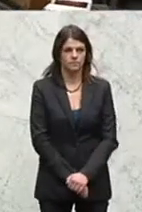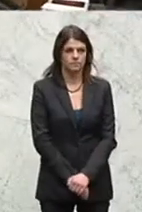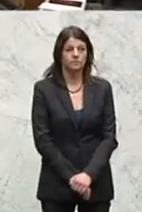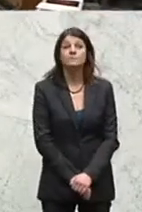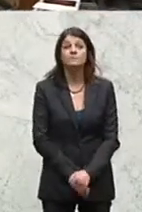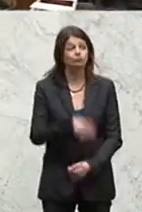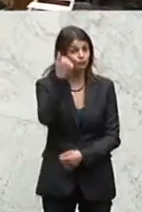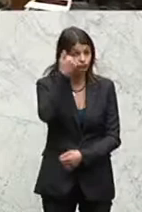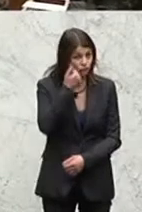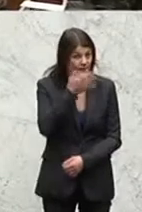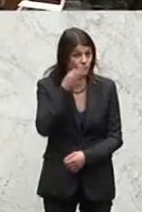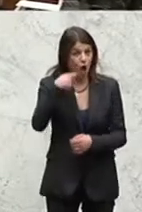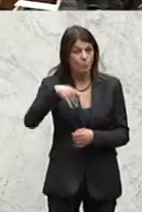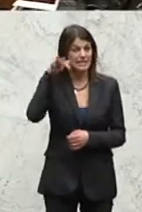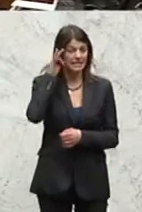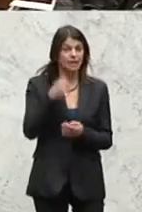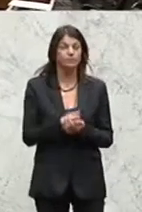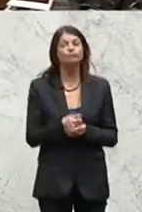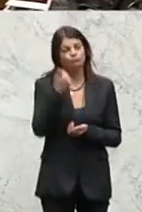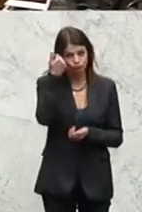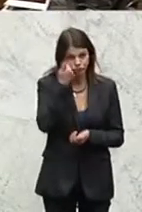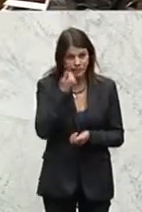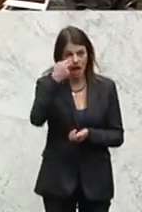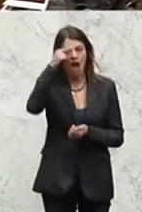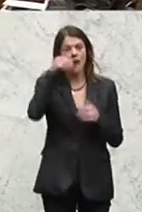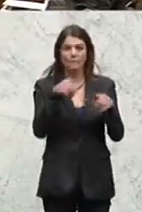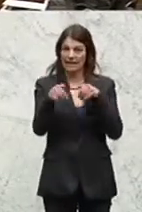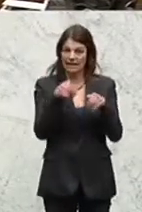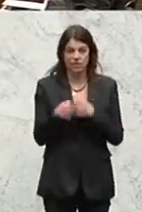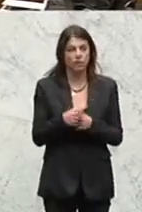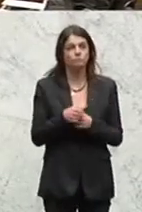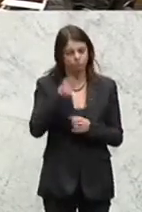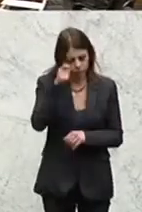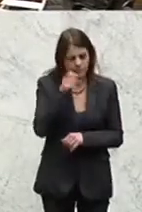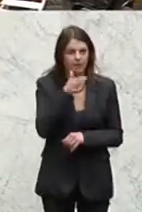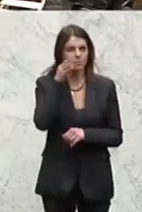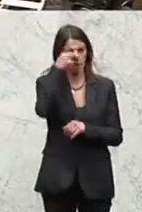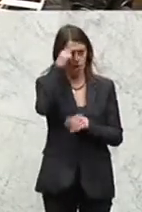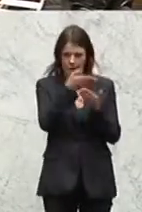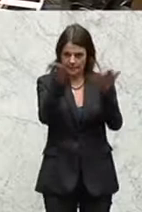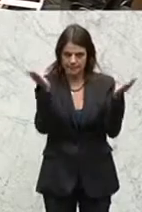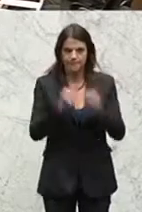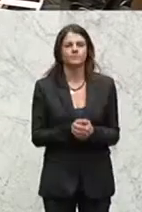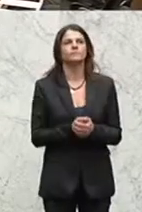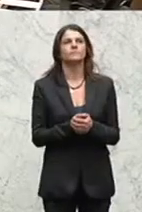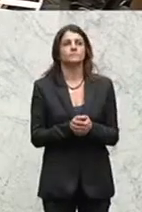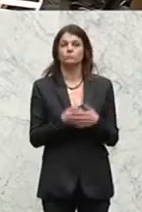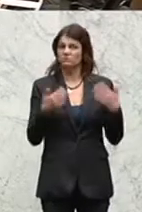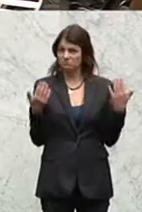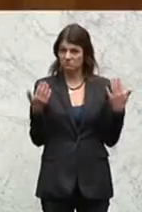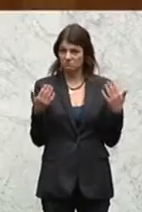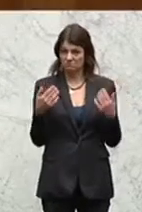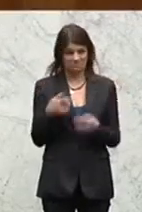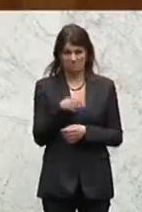Sehr geschätzte Frau Präsidentin, sehr geschätzter Herr Minister, meine sehr geschätzten Damen und Herren. Kein